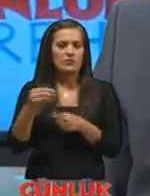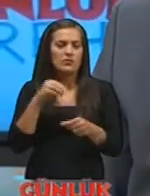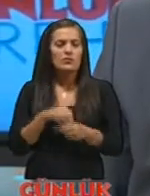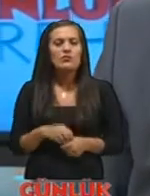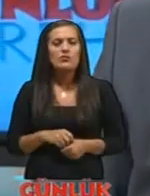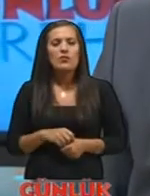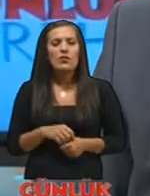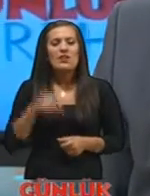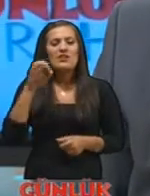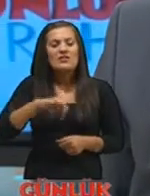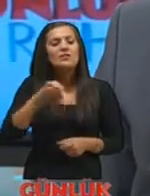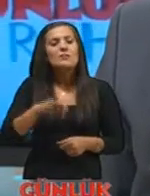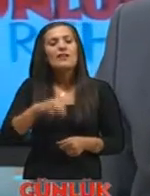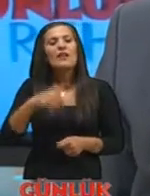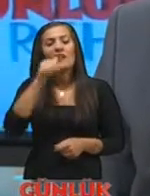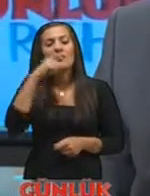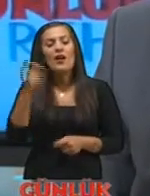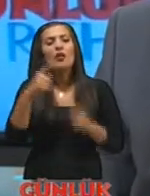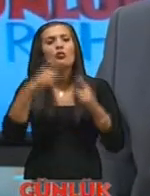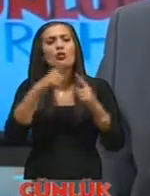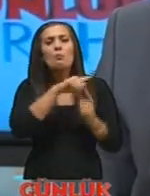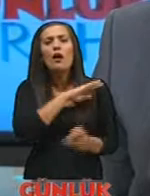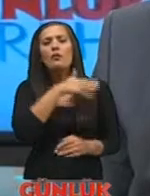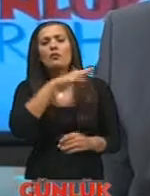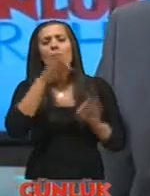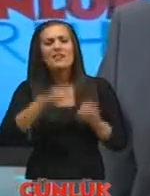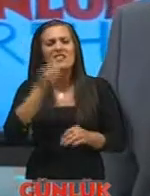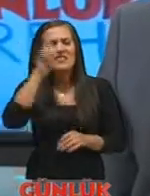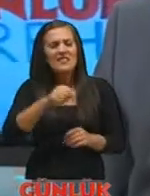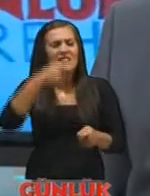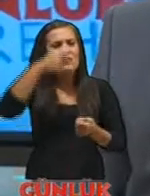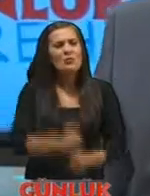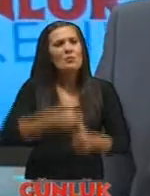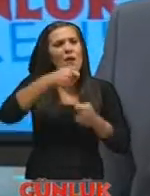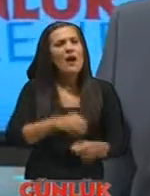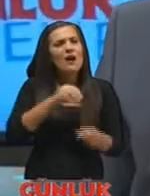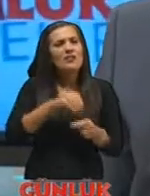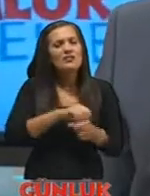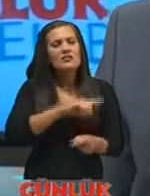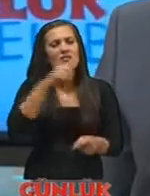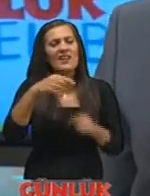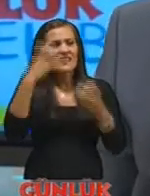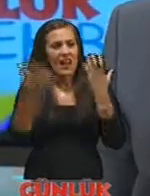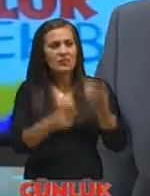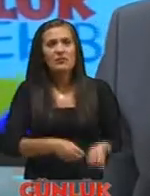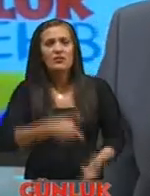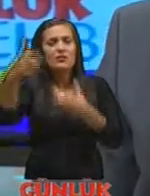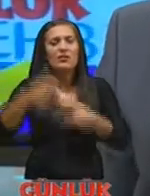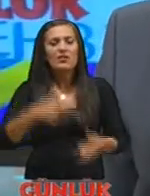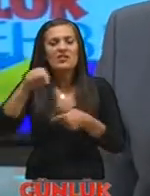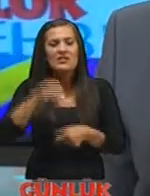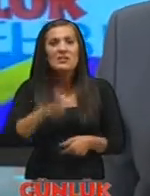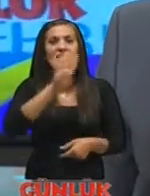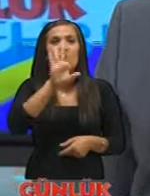itfaiyecilik tulumbacılıktan başladı sadece bir tulumbağayla yangınlara müdahale ederken günümüzde artık 40-50